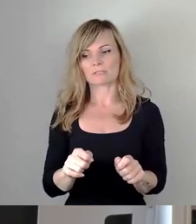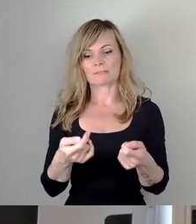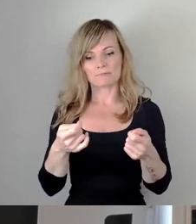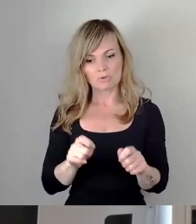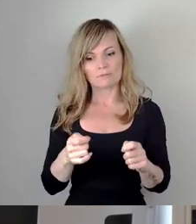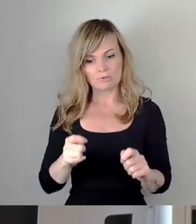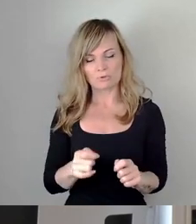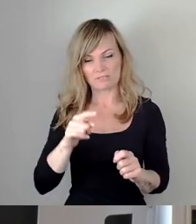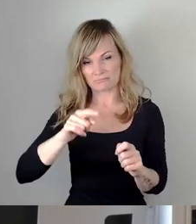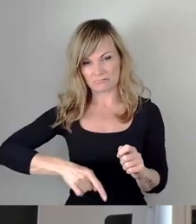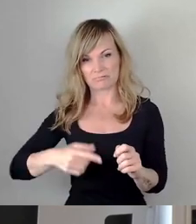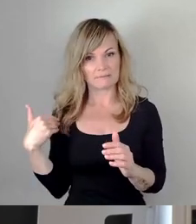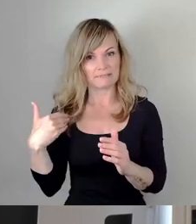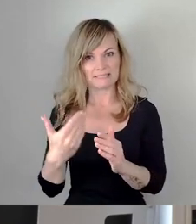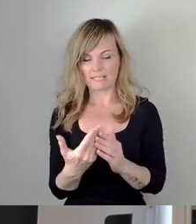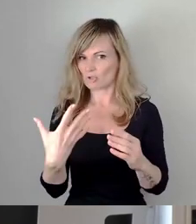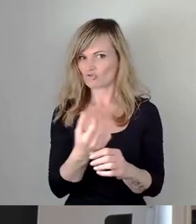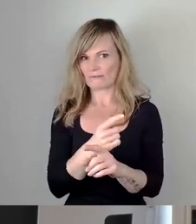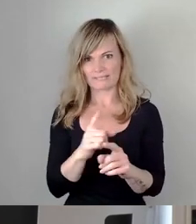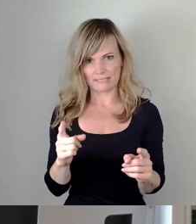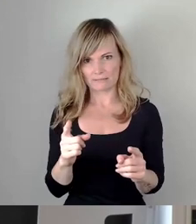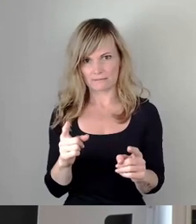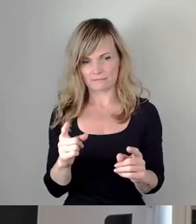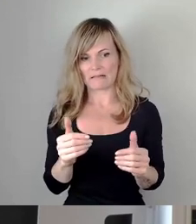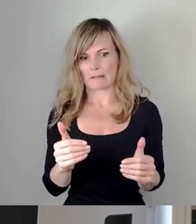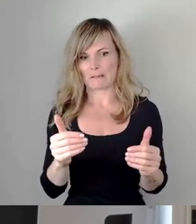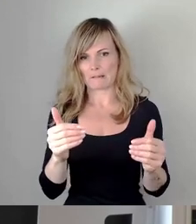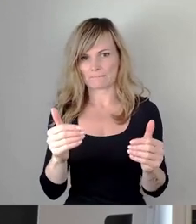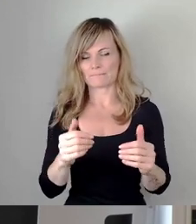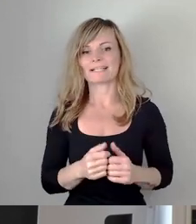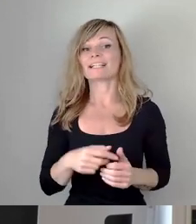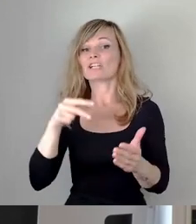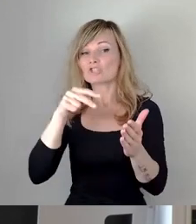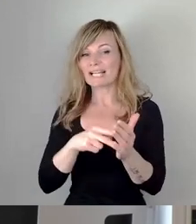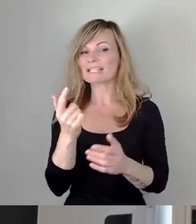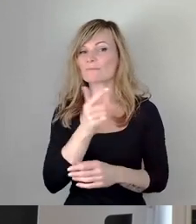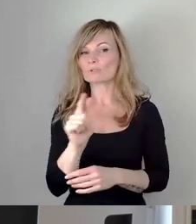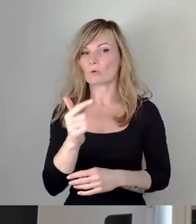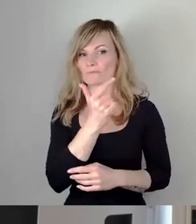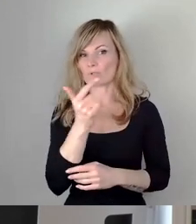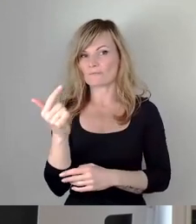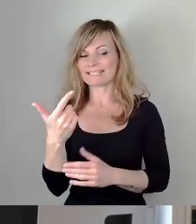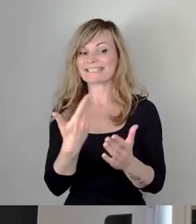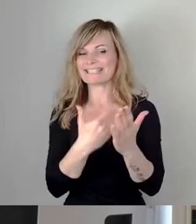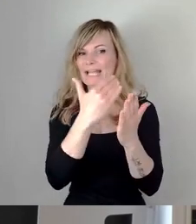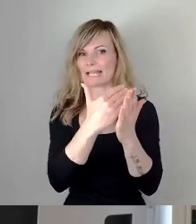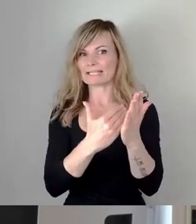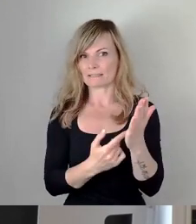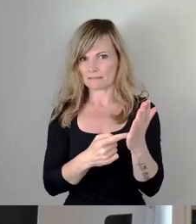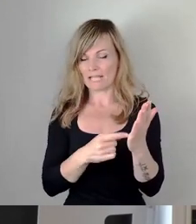Mit Stand 2022, als diese Liste das erste Mal eingeführt wurde,